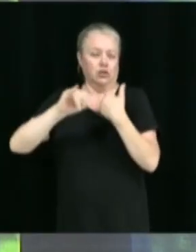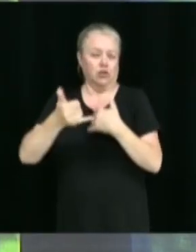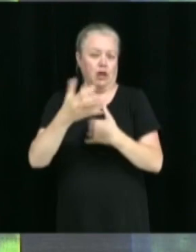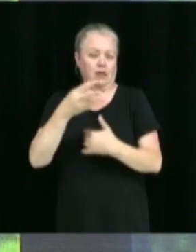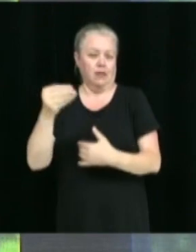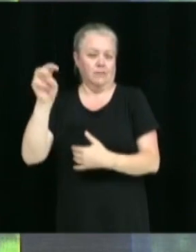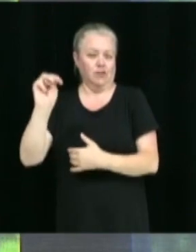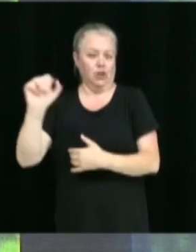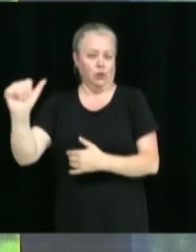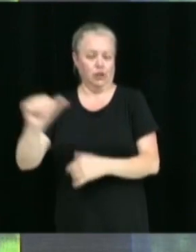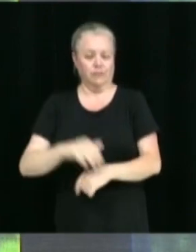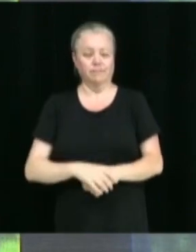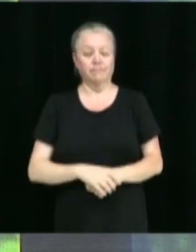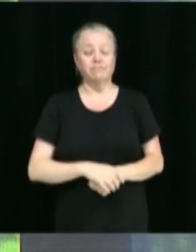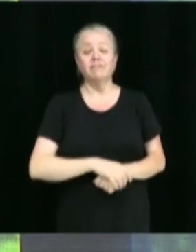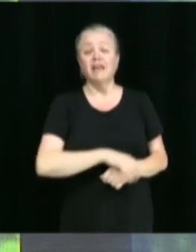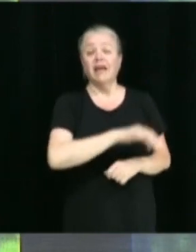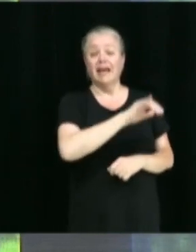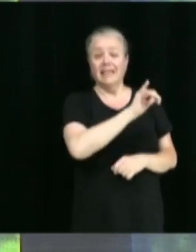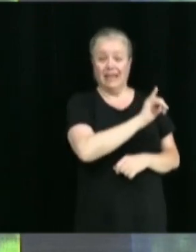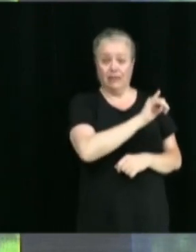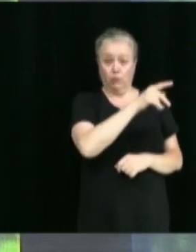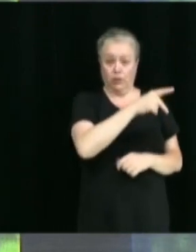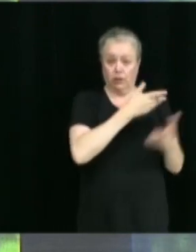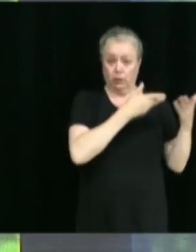Poisson, Benoît Gauthier.